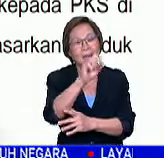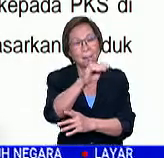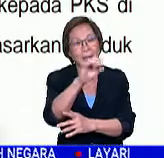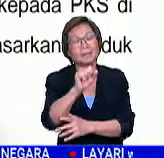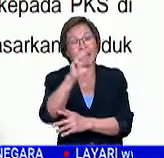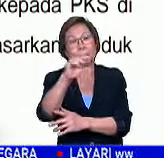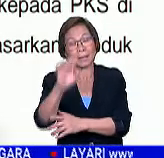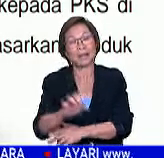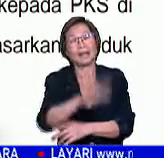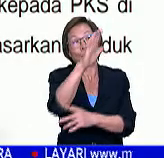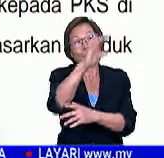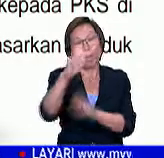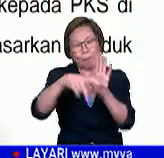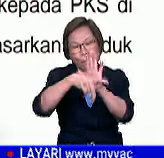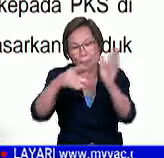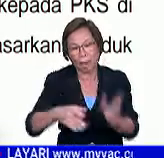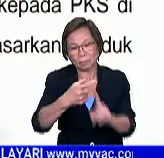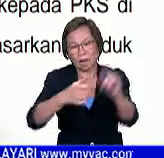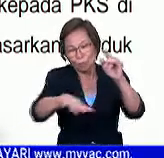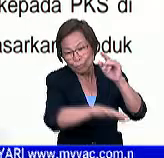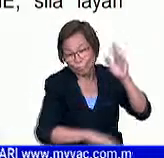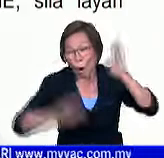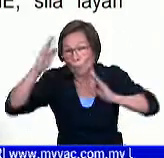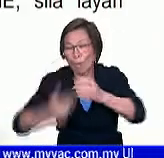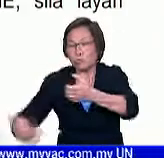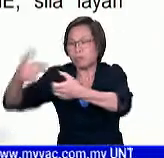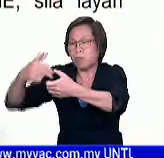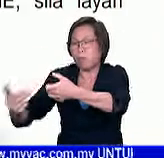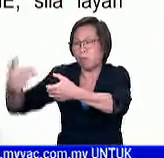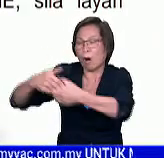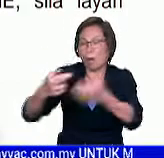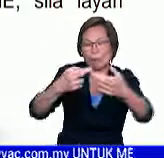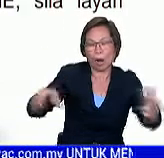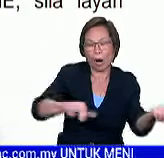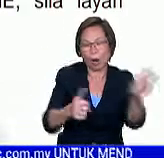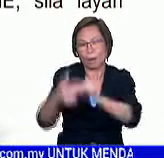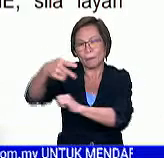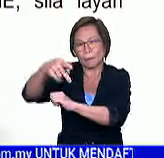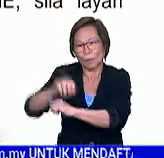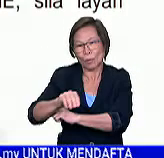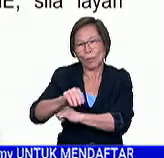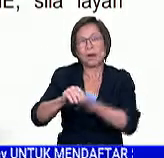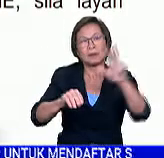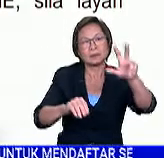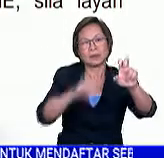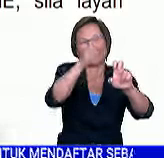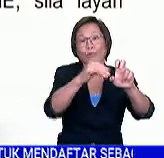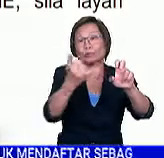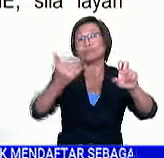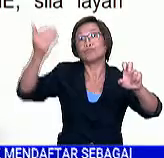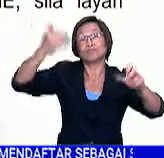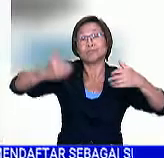506 pempamer dari seluruh negara telah menyertai acara tersebut yang dirasmikan Perdana Menteri 30 Jun lalu.